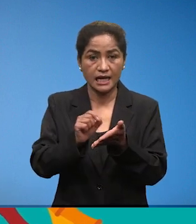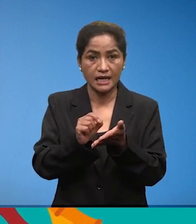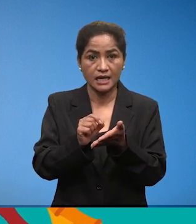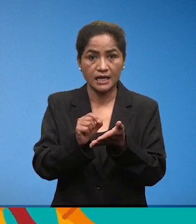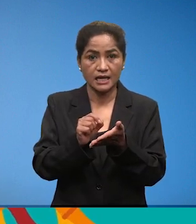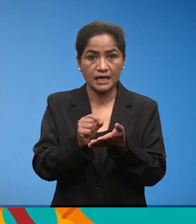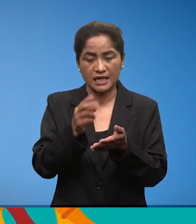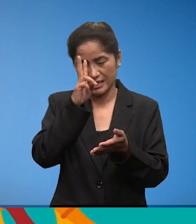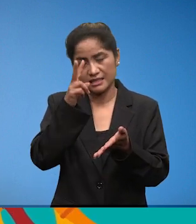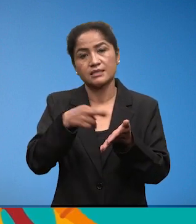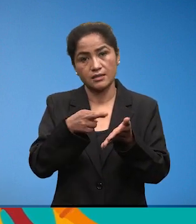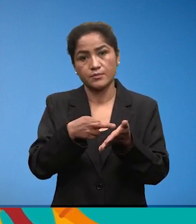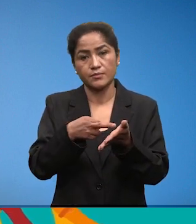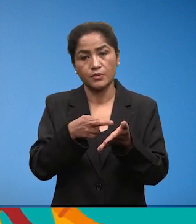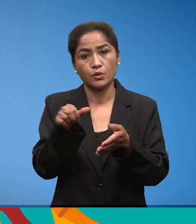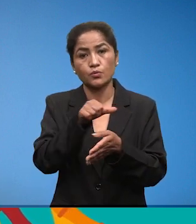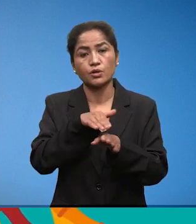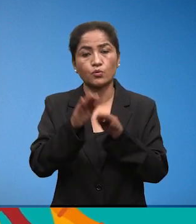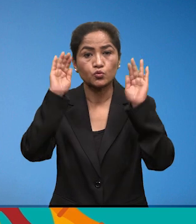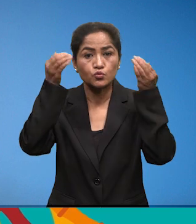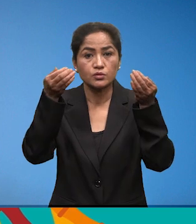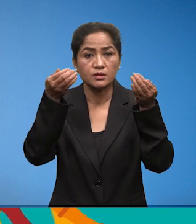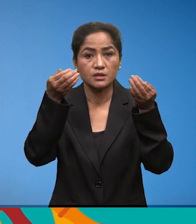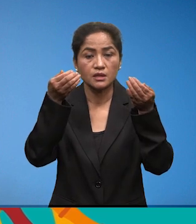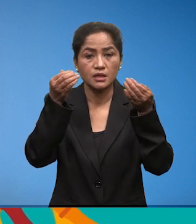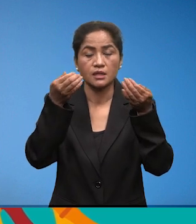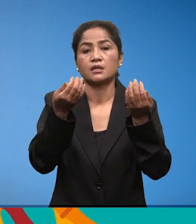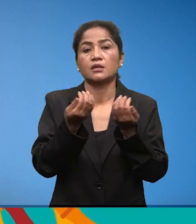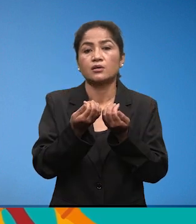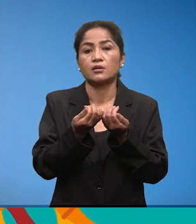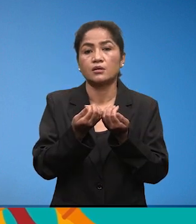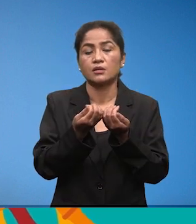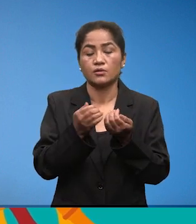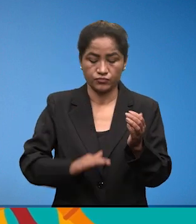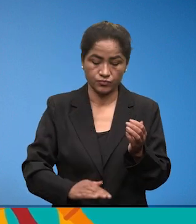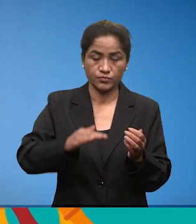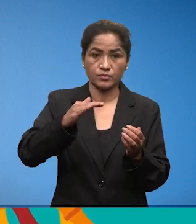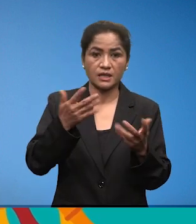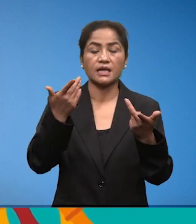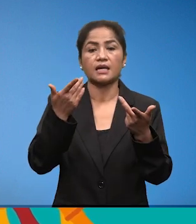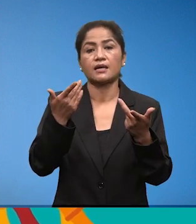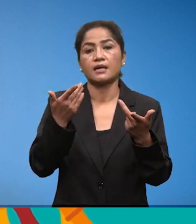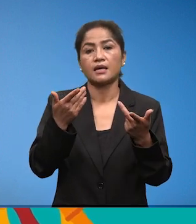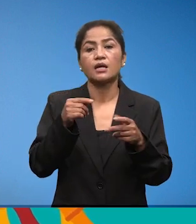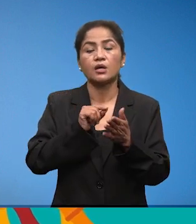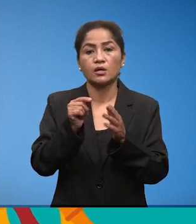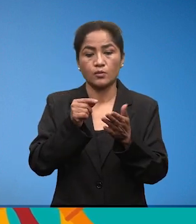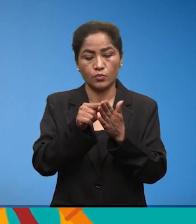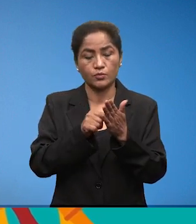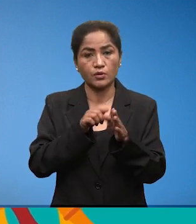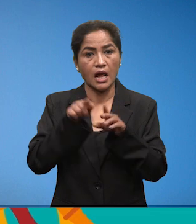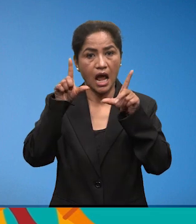वा चित्र कोरेर उनी हरू सुरक्षित प्रसम्रक्षित रूपमा भूरकने की कस्तो कुरा हरू